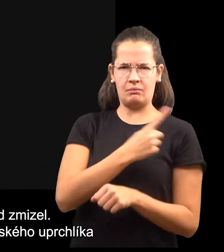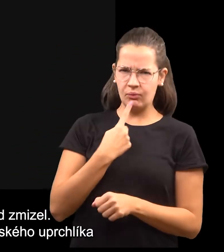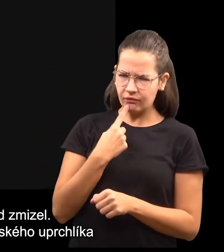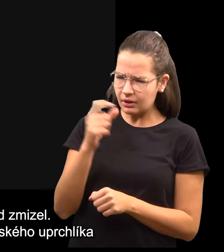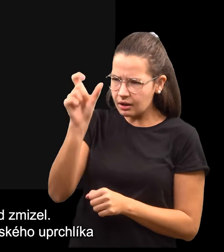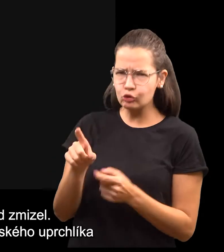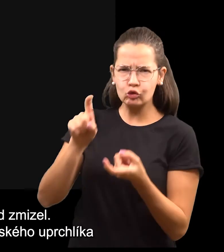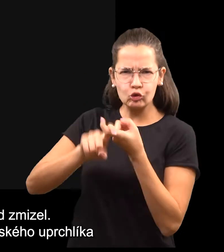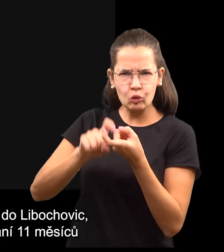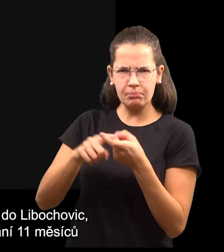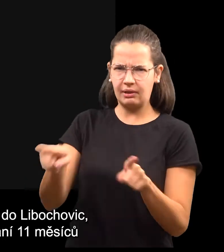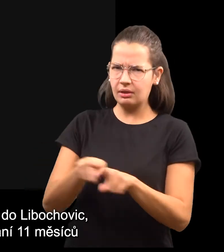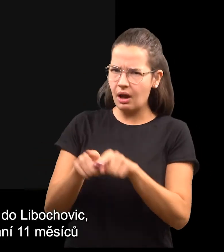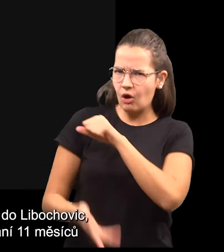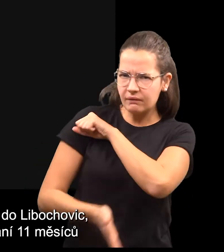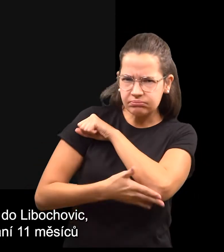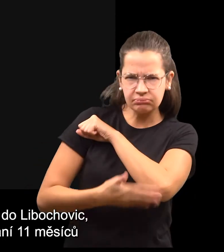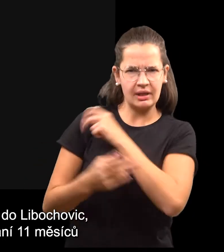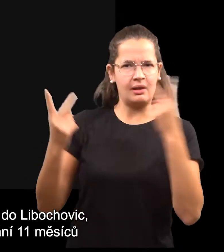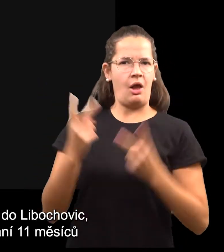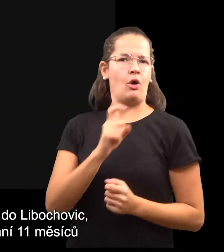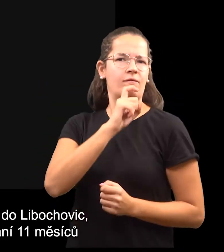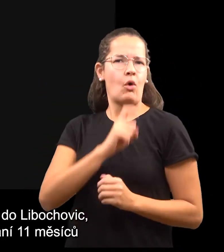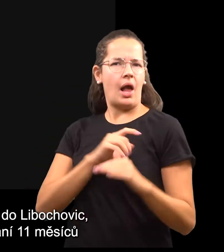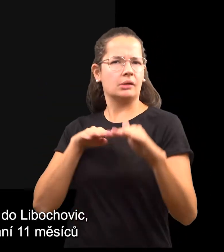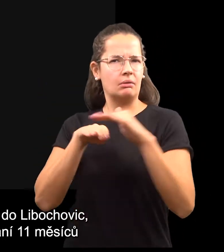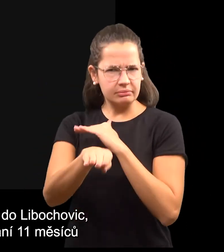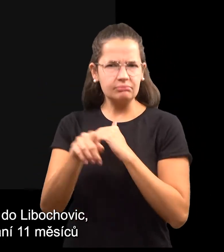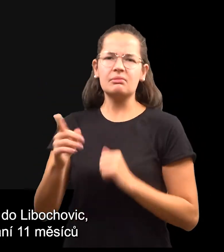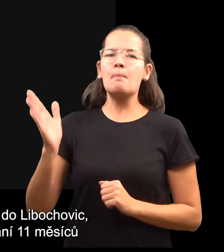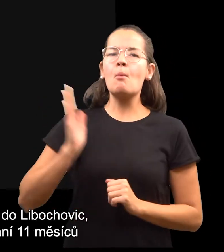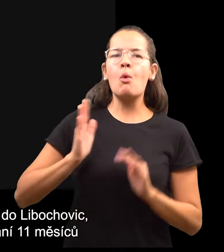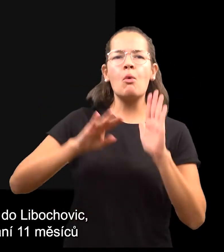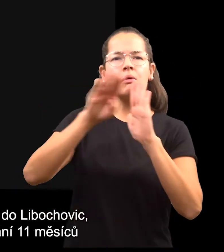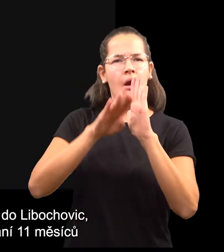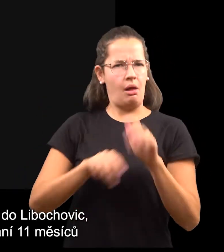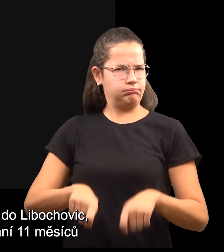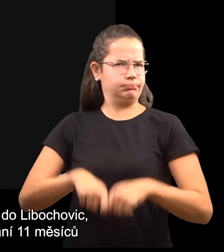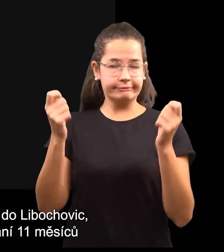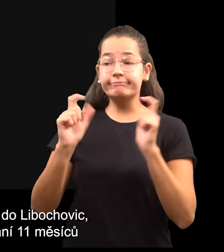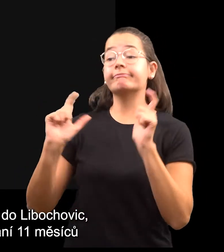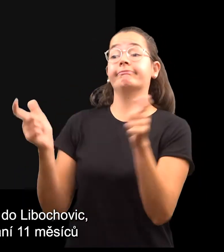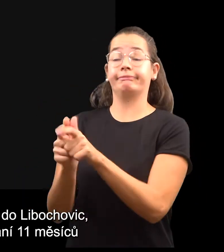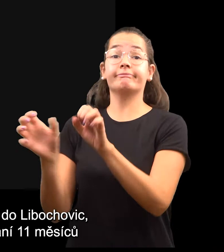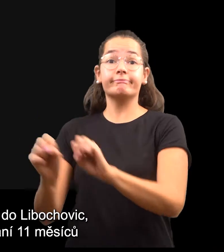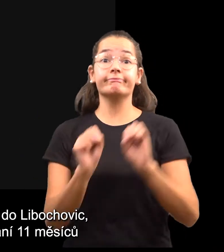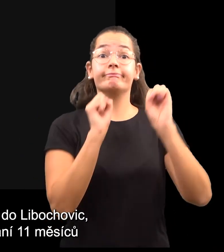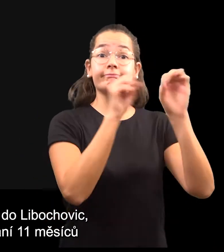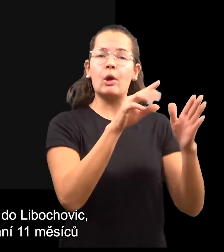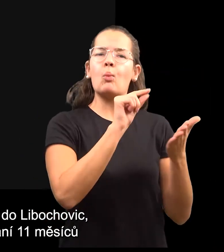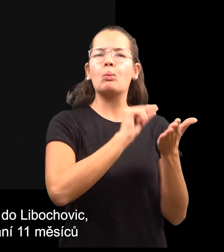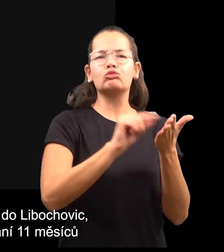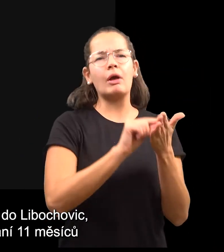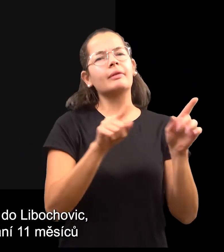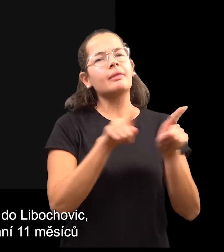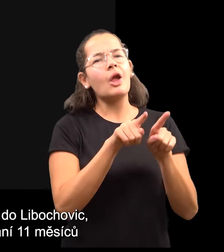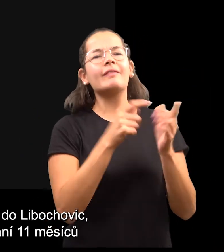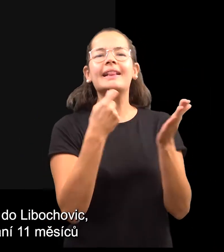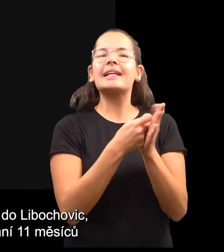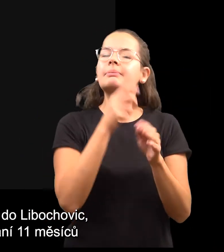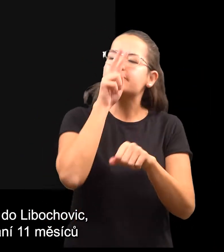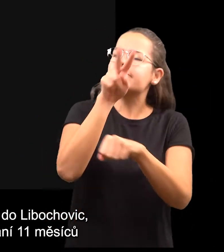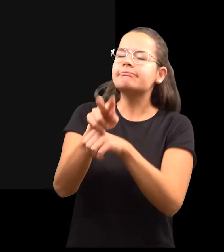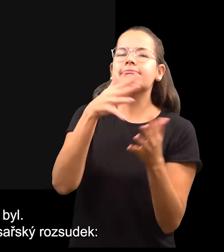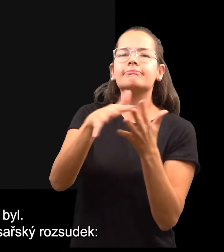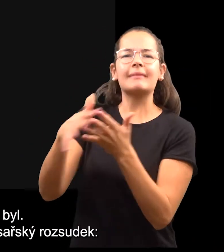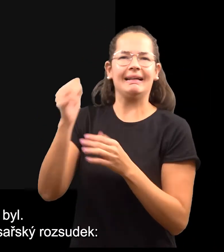vojenského uprchlíka a dodán patrimonálnímu úřadu do Libochovic, kdež pro své pověrčivé jednání jedenáct